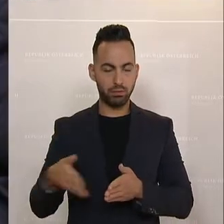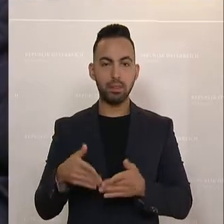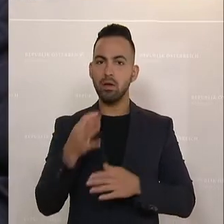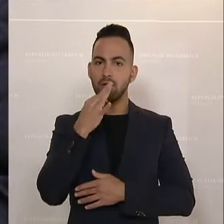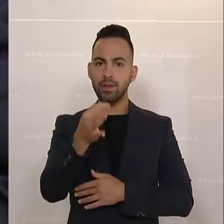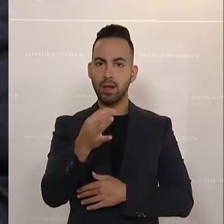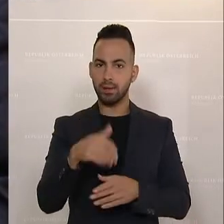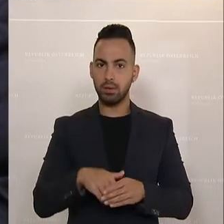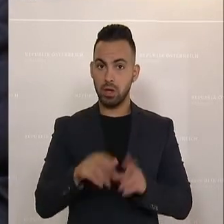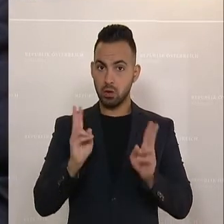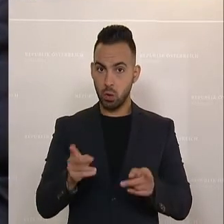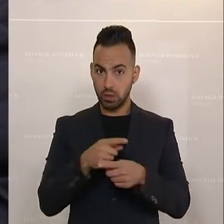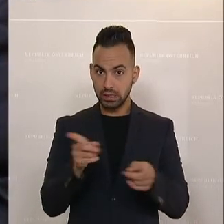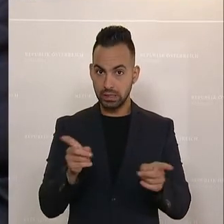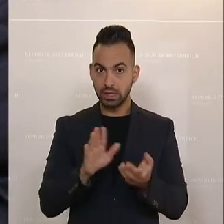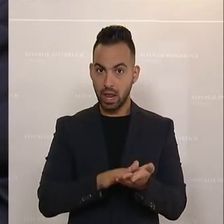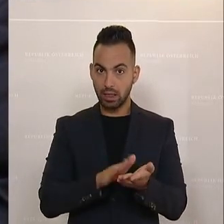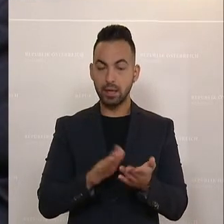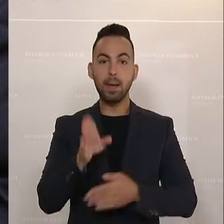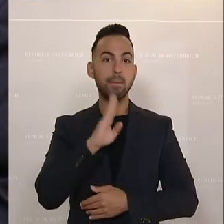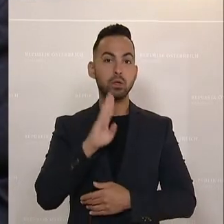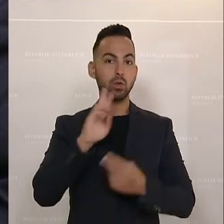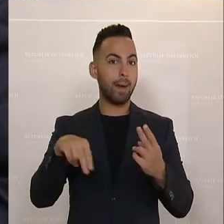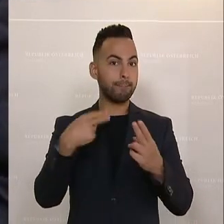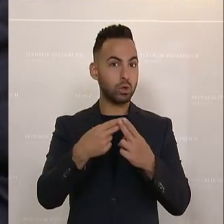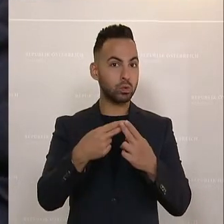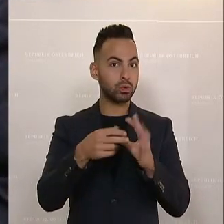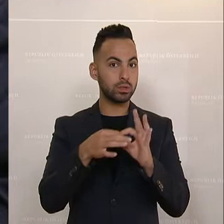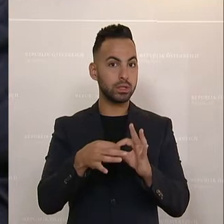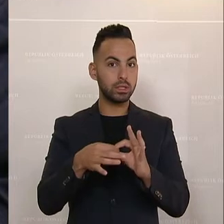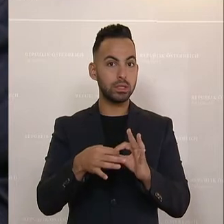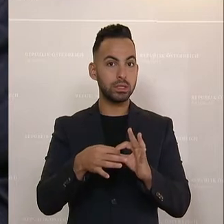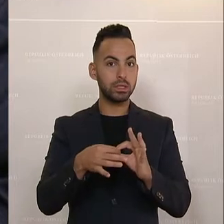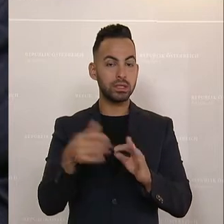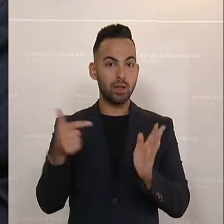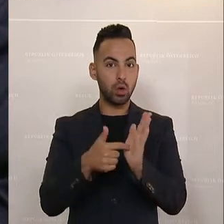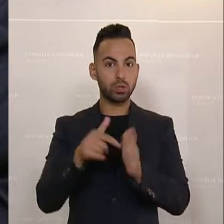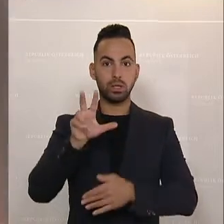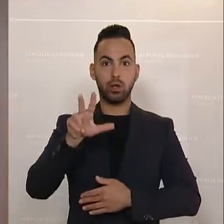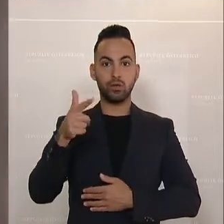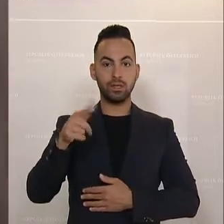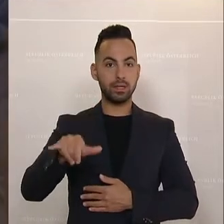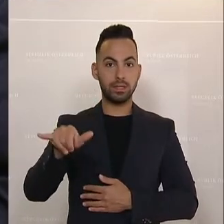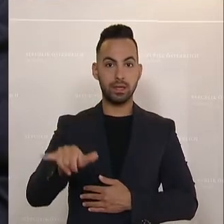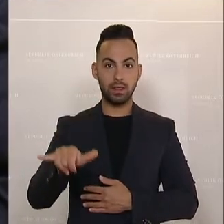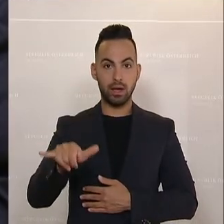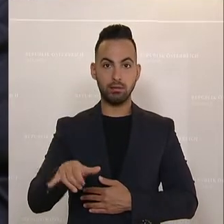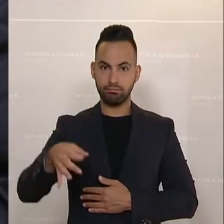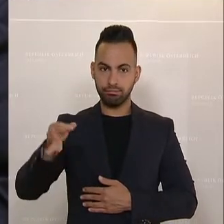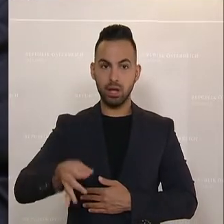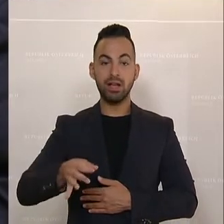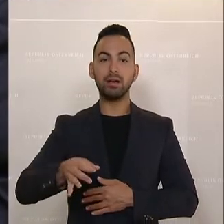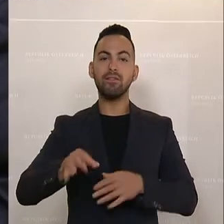Können Sie garantieren, dass die Pensionsanpassung 2023 im Jänner die tatsächliche